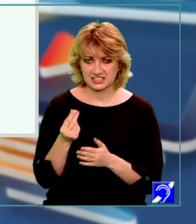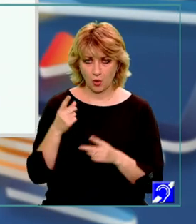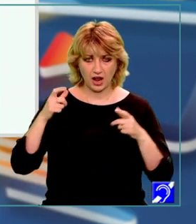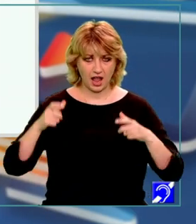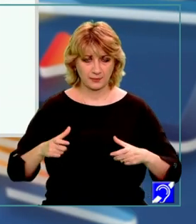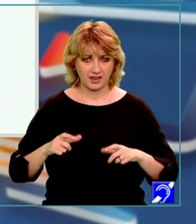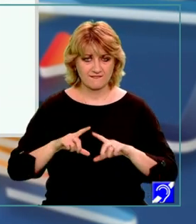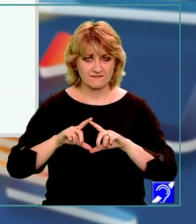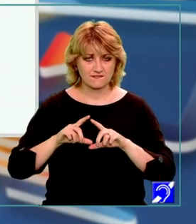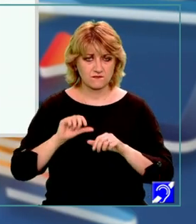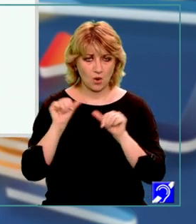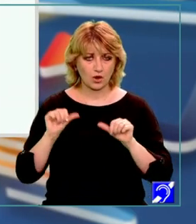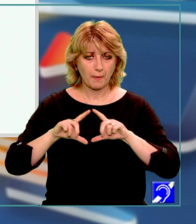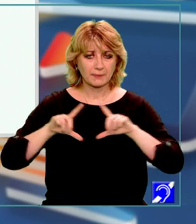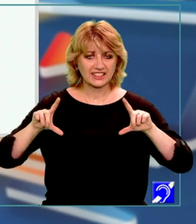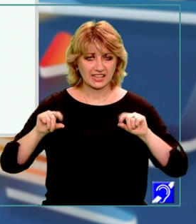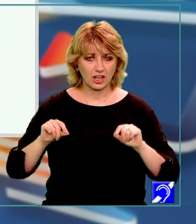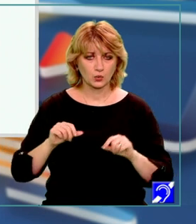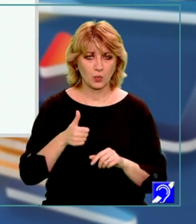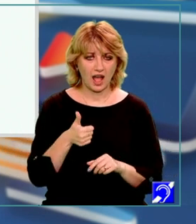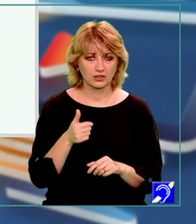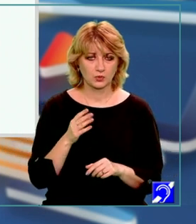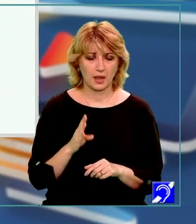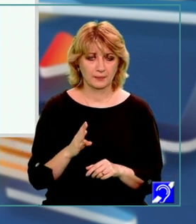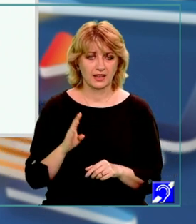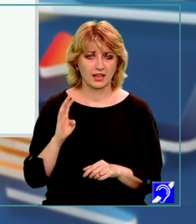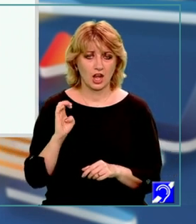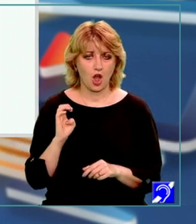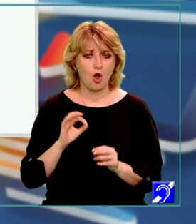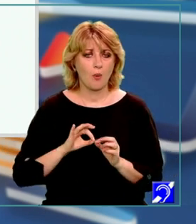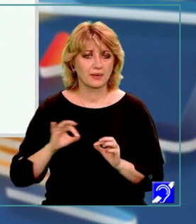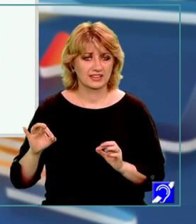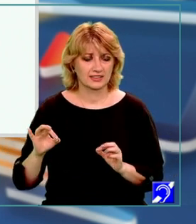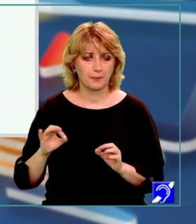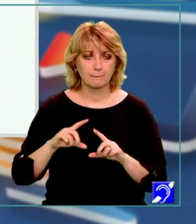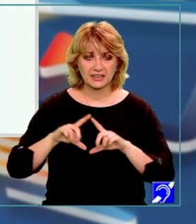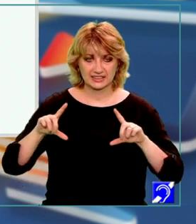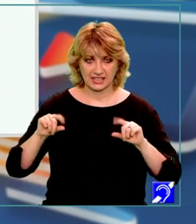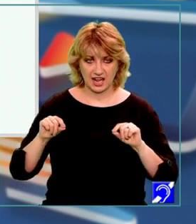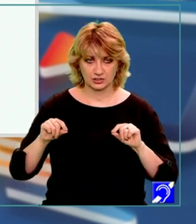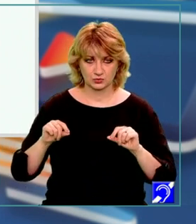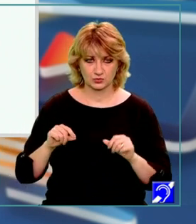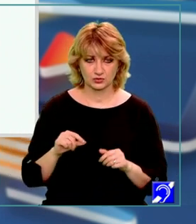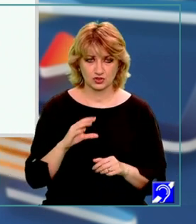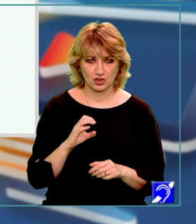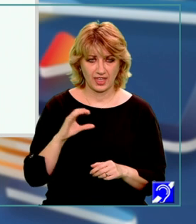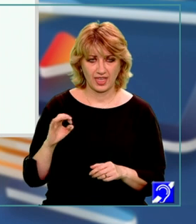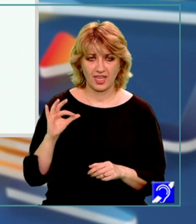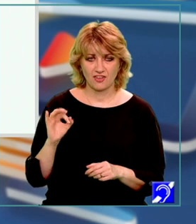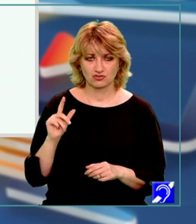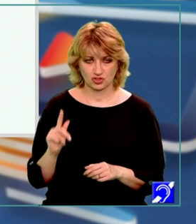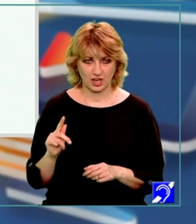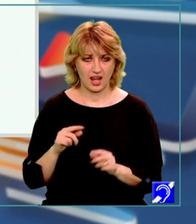în formă de pătrat cu latura AB egal 9 metri. Pătratul CEFG cu